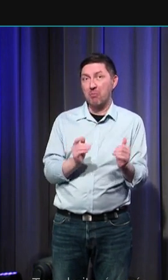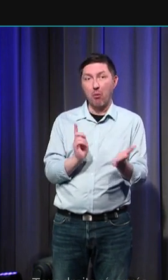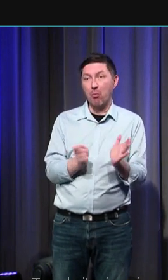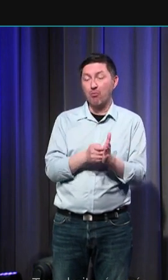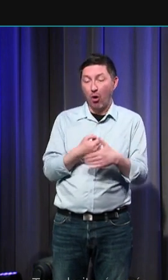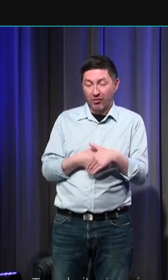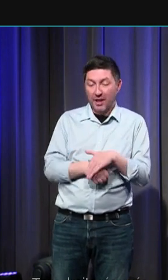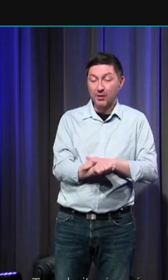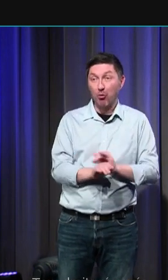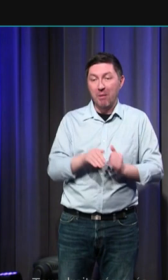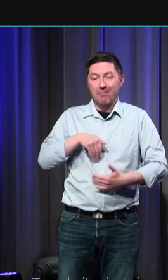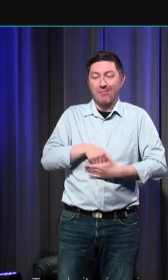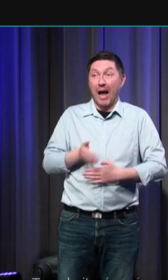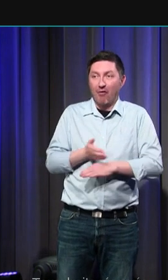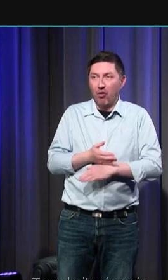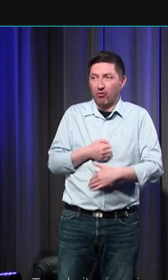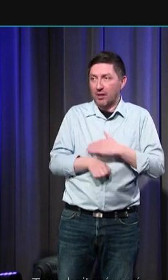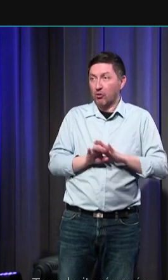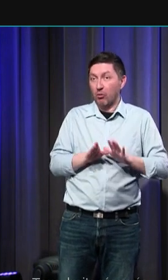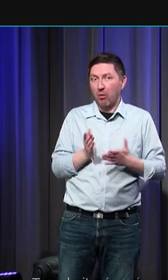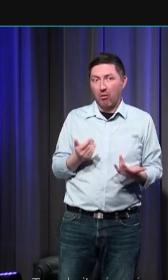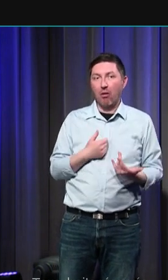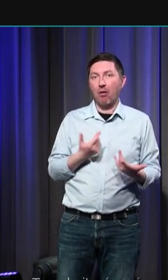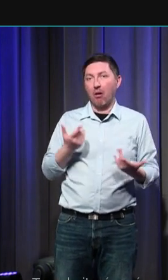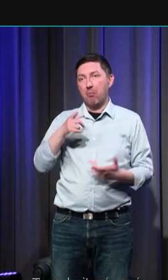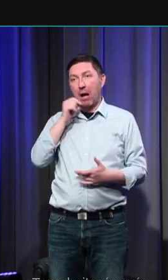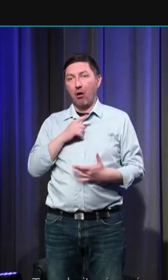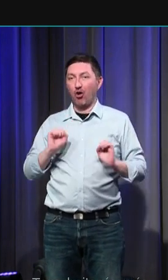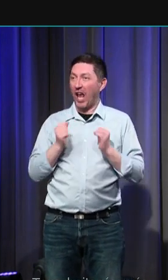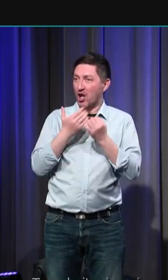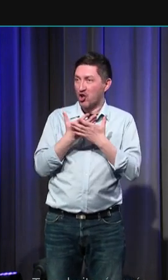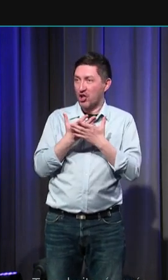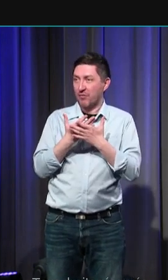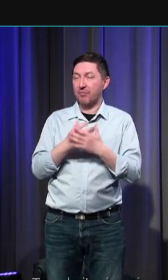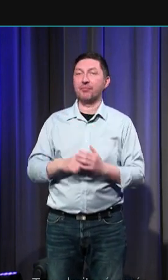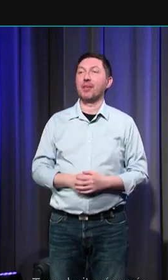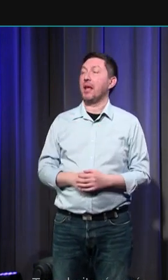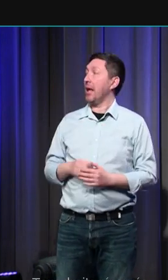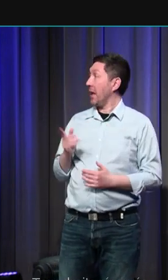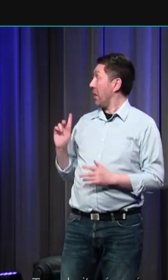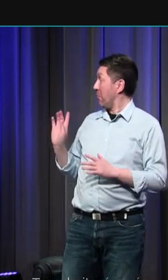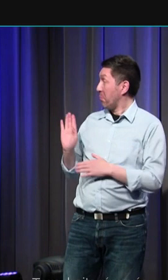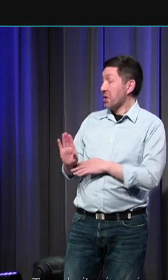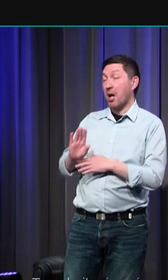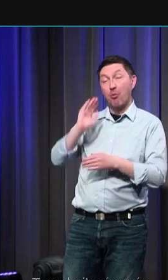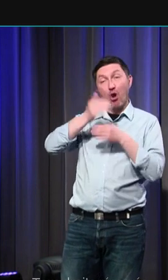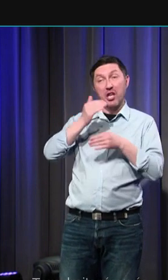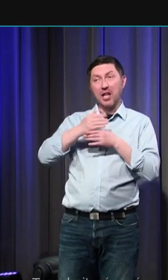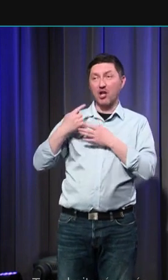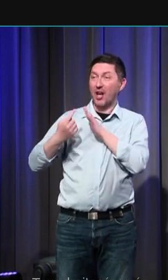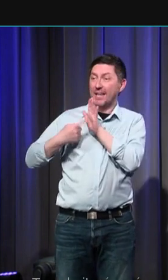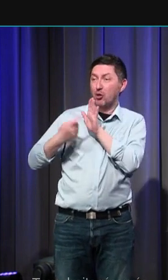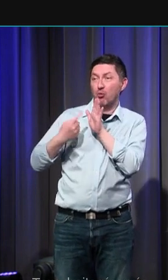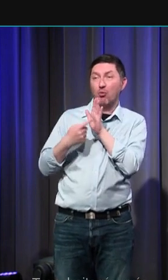in utero et je vais donc vous parler d'un rituel particulier qui est spécifique au Moyen Âge et qu'on a pu